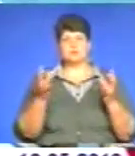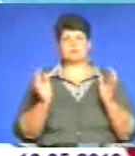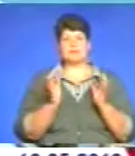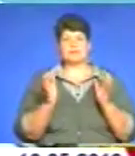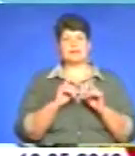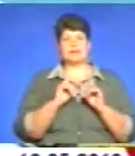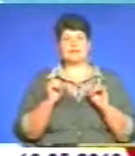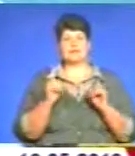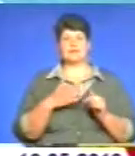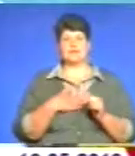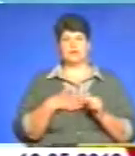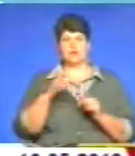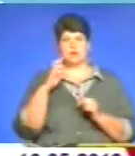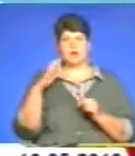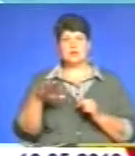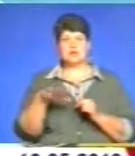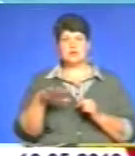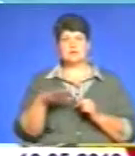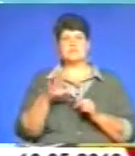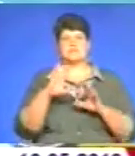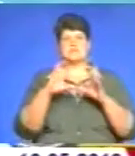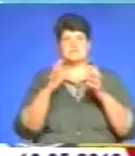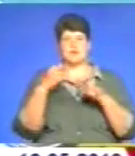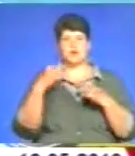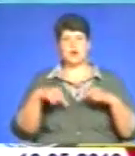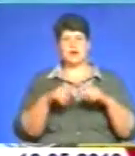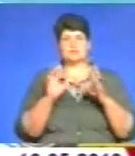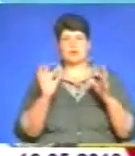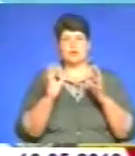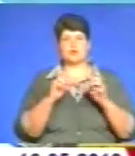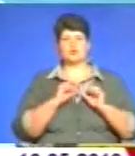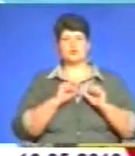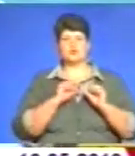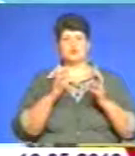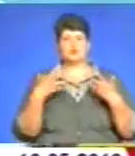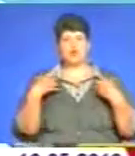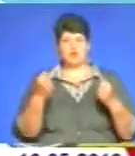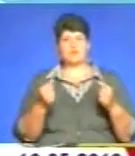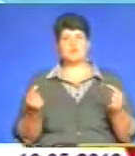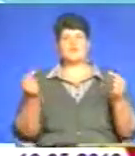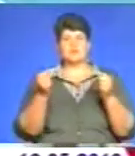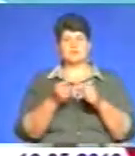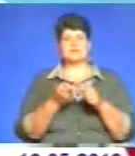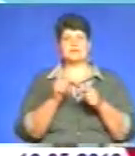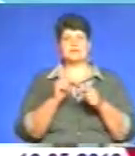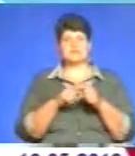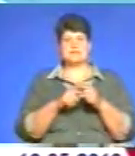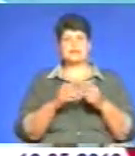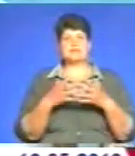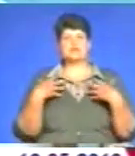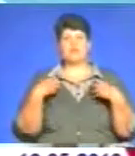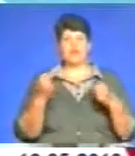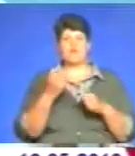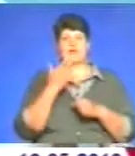лише в нашій країні. Всесвітня організація охорони здоров'я визначила стратегію збереження здоров'я